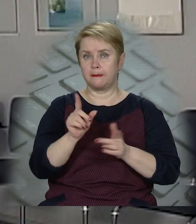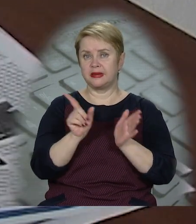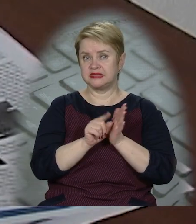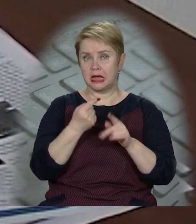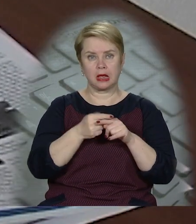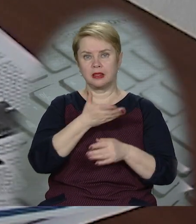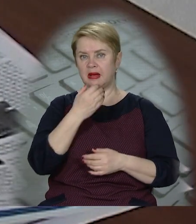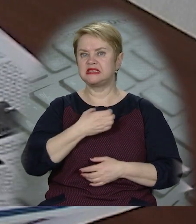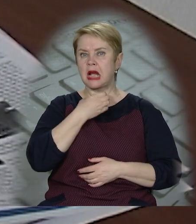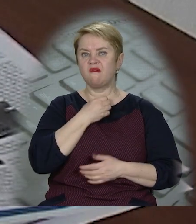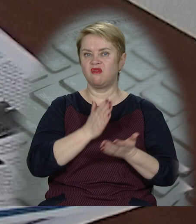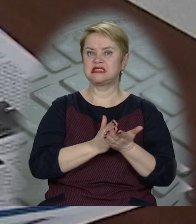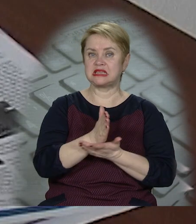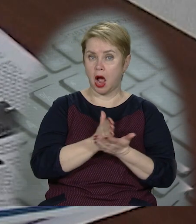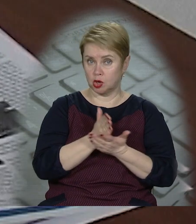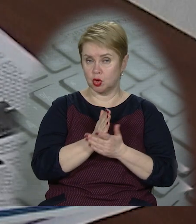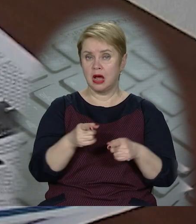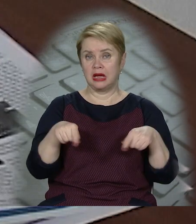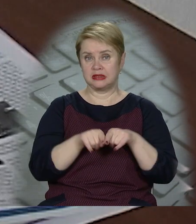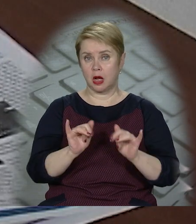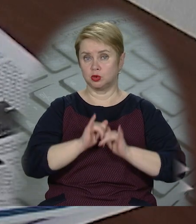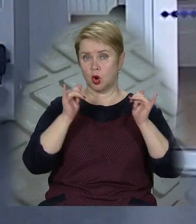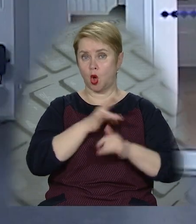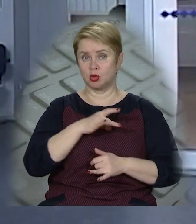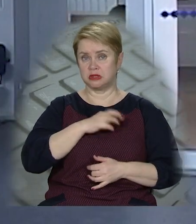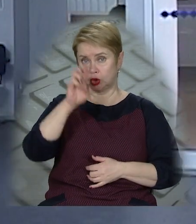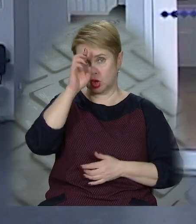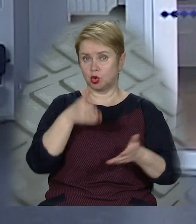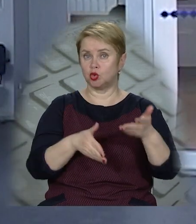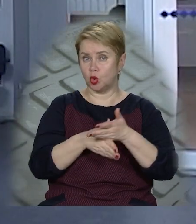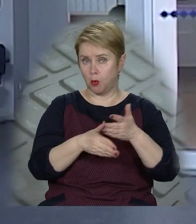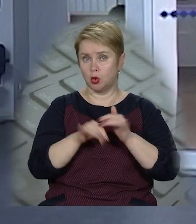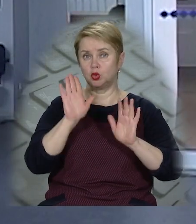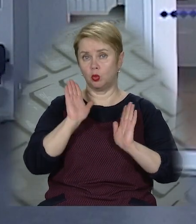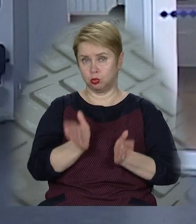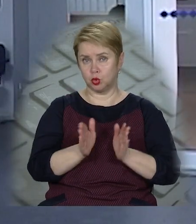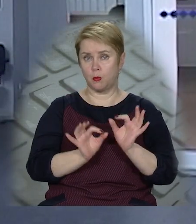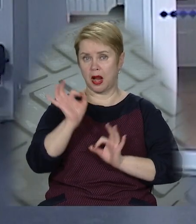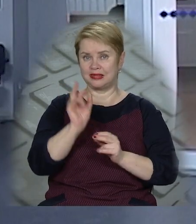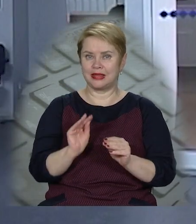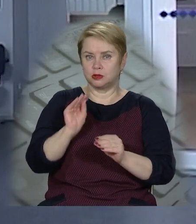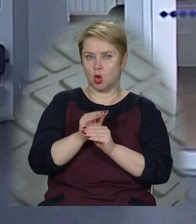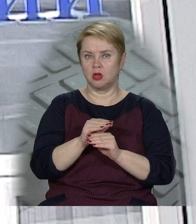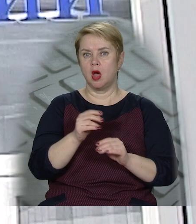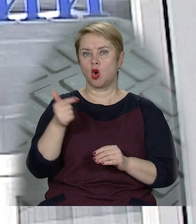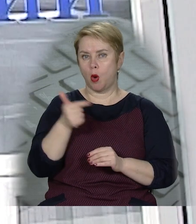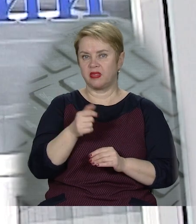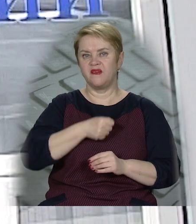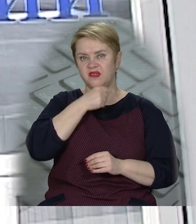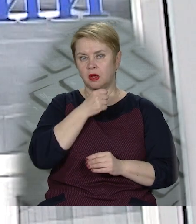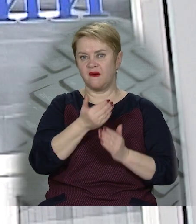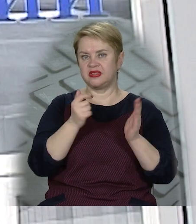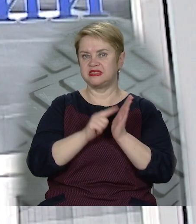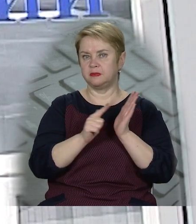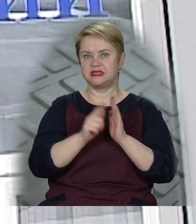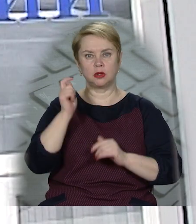пенсіонерам, які не мають страхового стажу. Також зрости розмір державної допомоги та будуть проіндексовані доплати громадянам віком